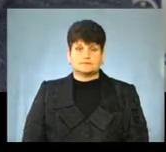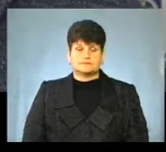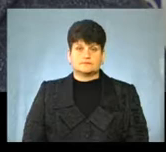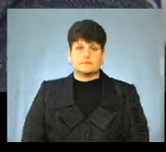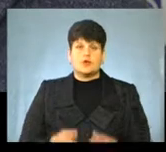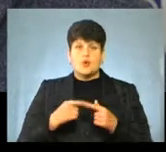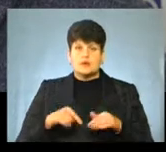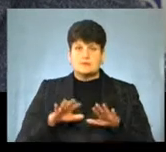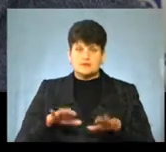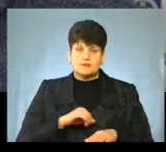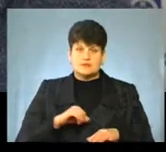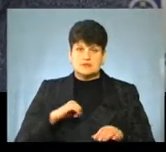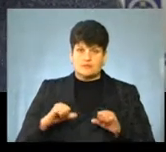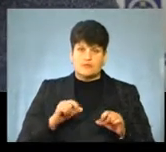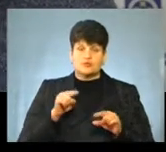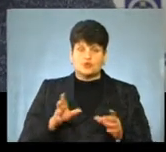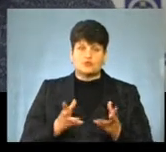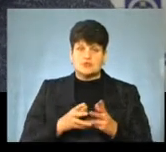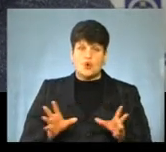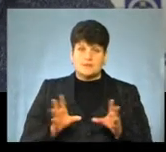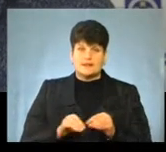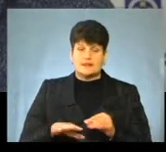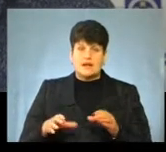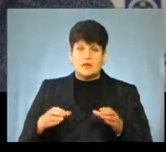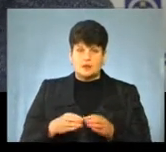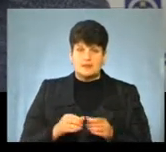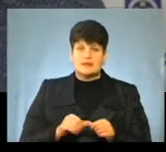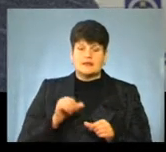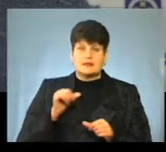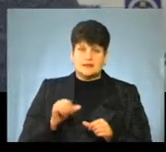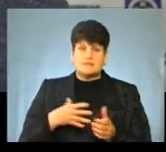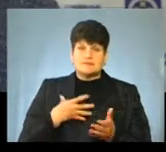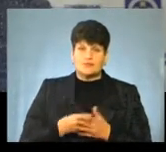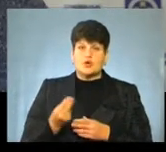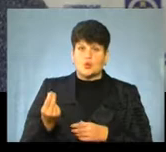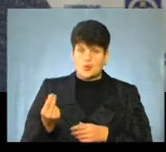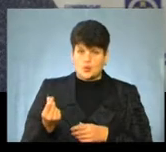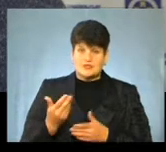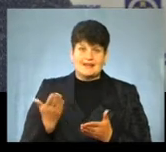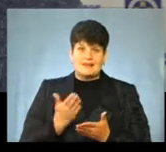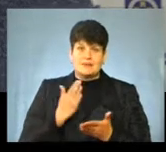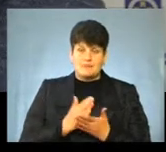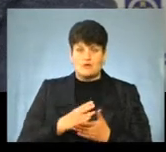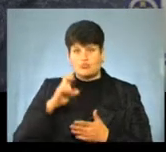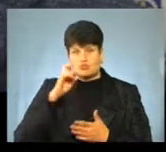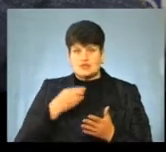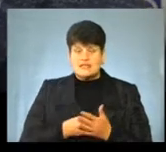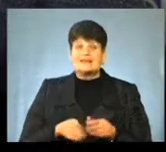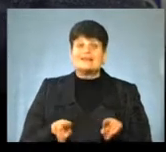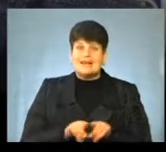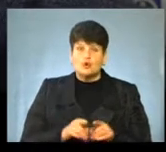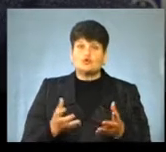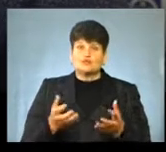Органи місцевого регіонування, в тому числі об'єднані територіальні громади, окрім своїх власних коштів, які мають в бюджеті, також